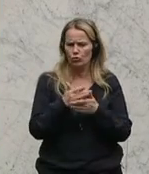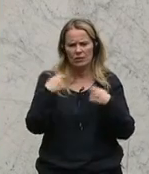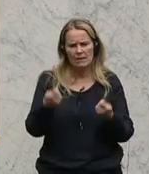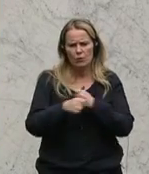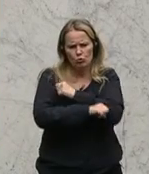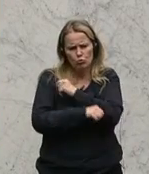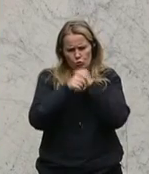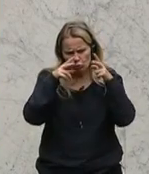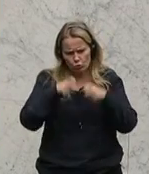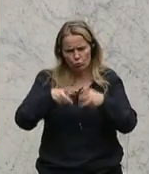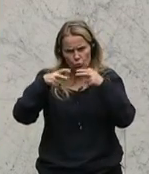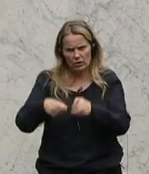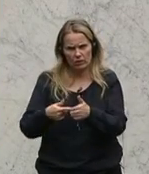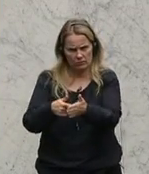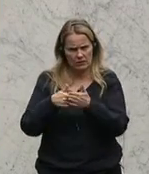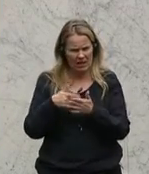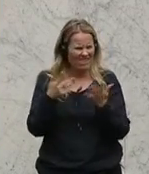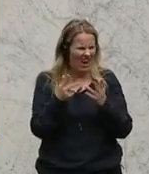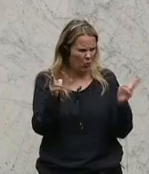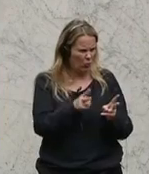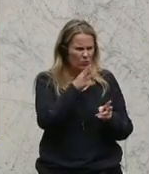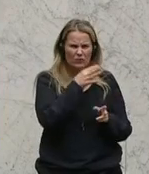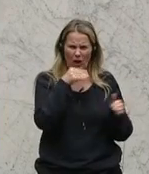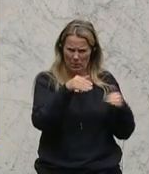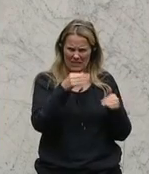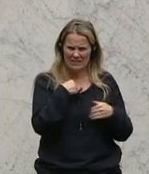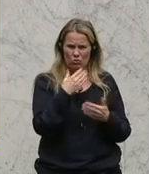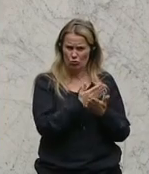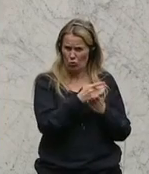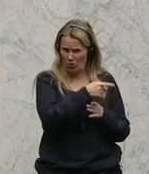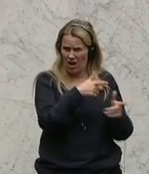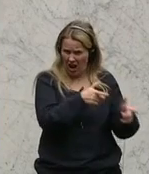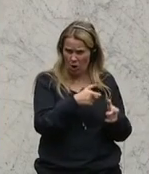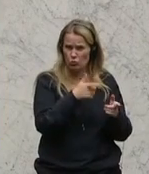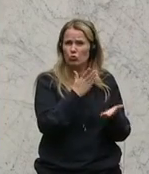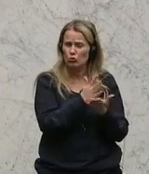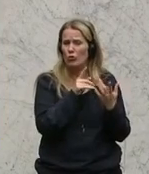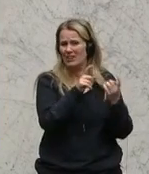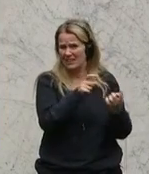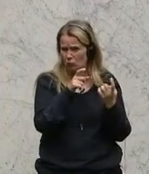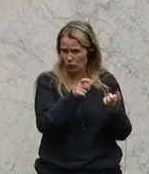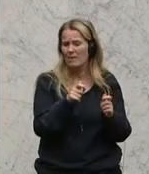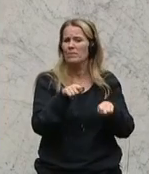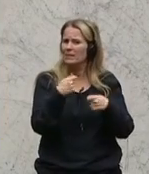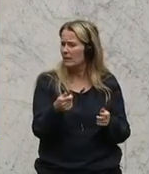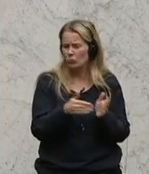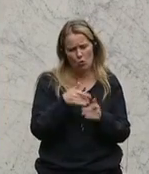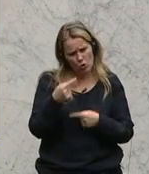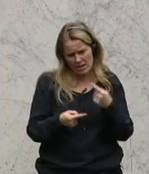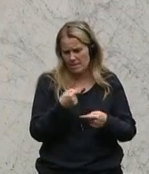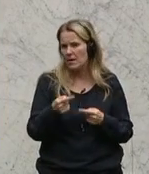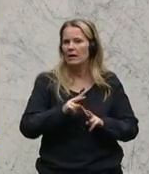Studien. Vielleicht ganz kurz zu erklären, Frau Minister, Sie wissen es, wir haben es im Ausschuss ja länger diskutiert. Es gibt nach wie vor